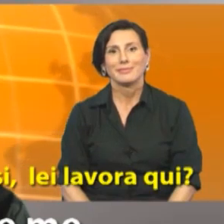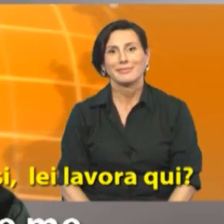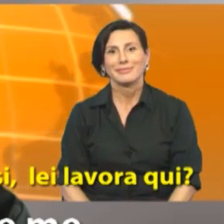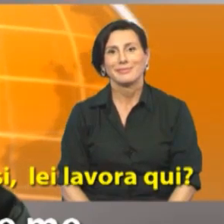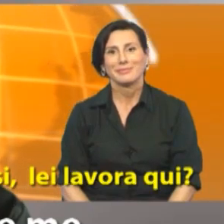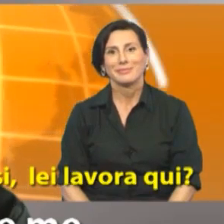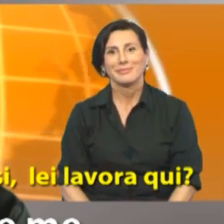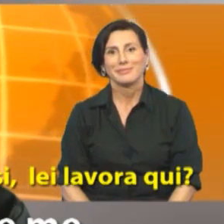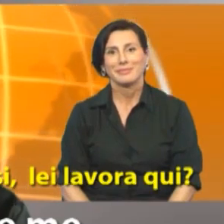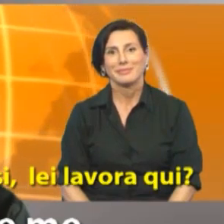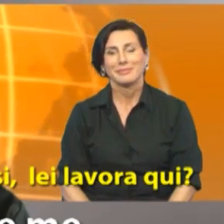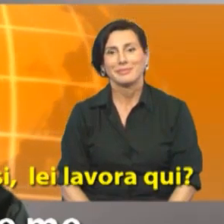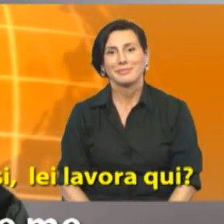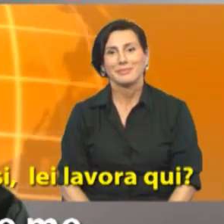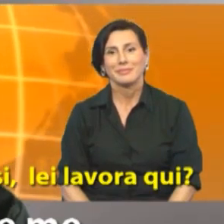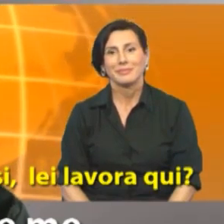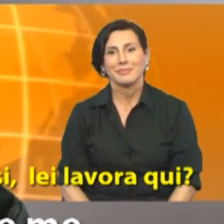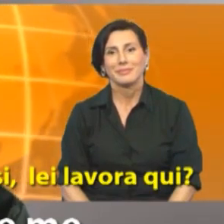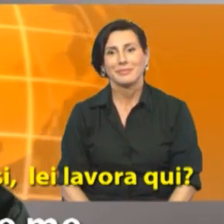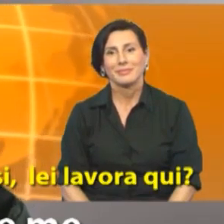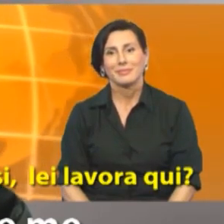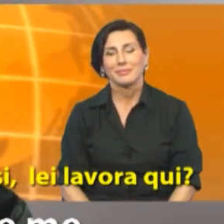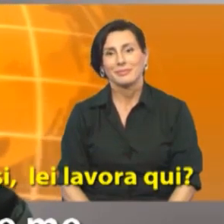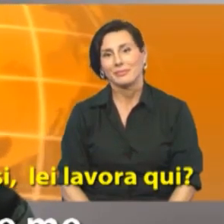excuse me do you work here